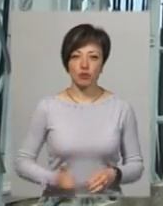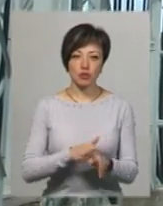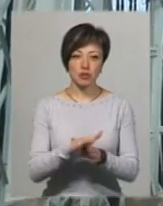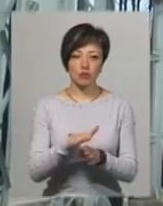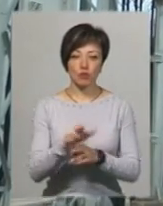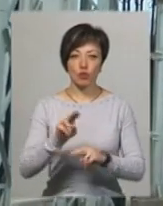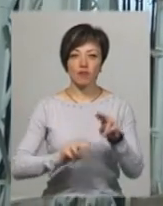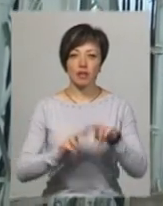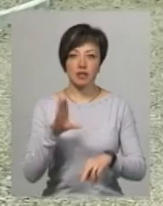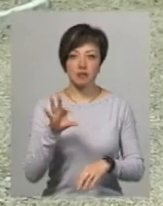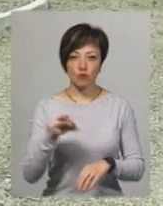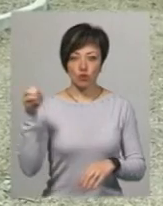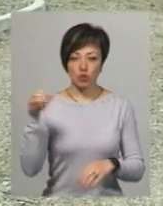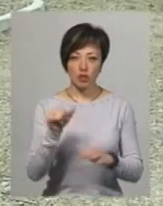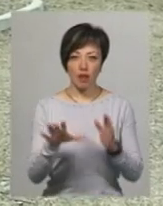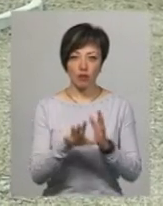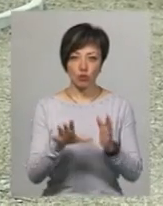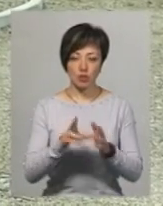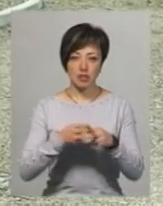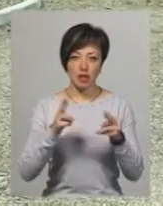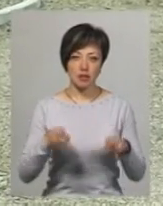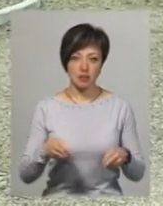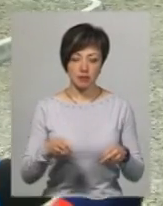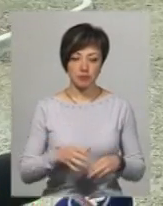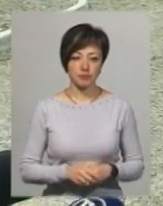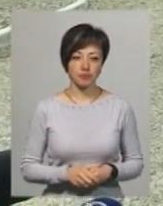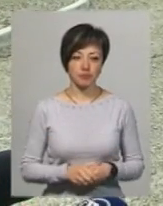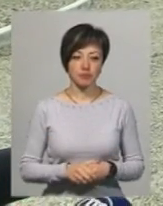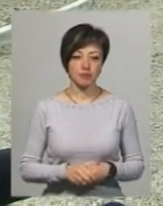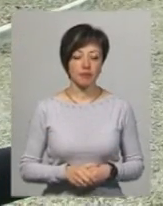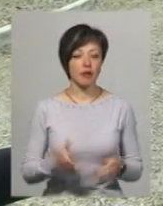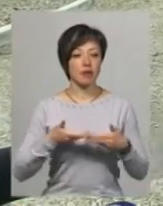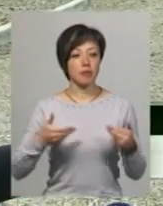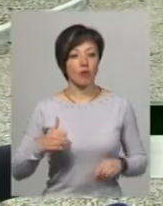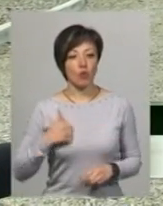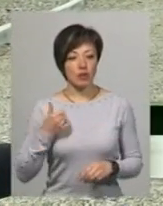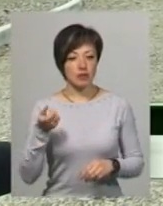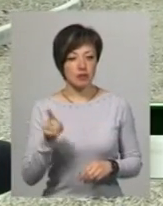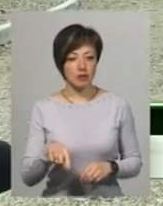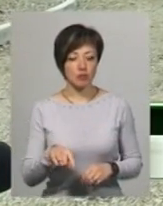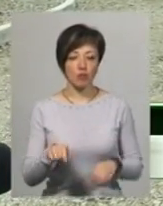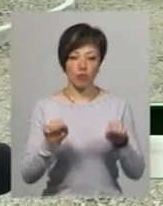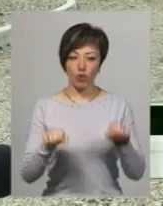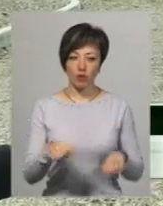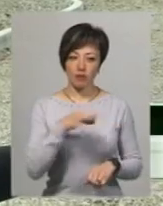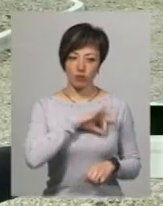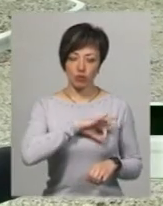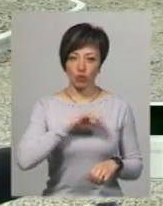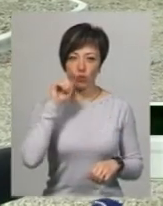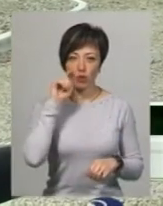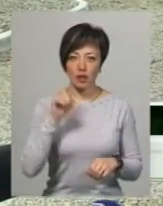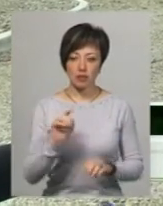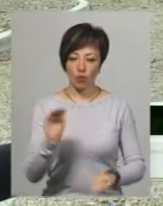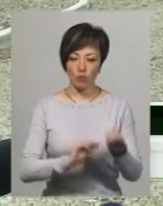здійснювала будівництво сонячної електростанції Костянтин Стеценко. Ми горді тим, що ми могли використовувати українські